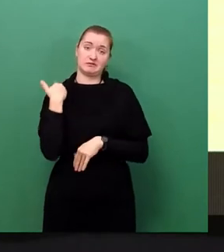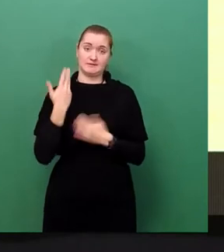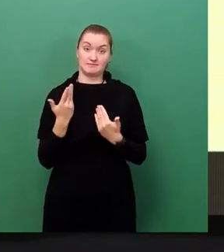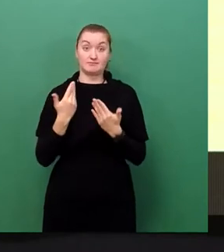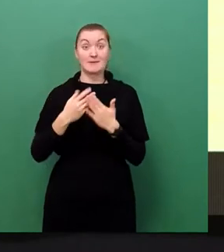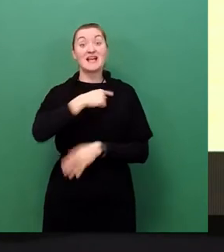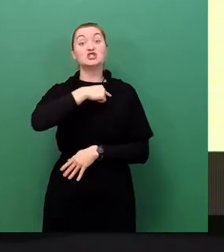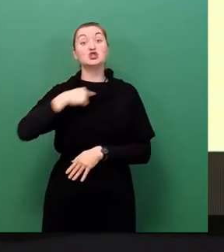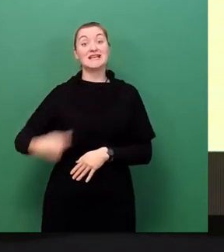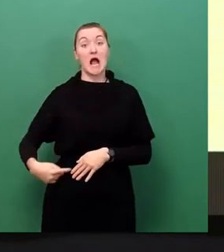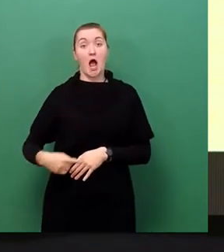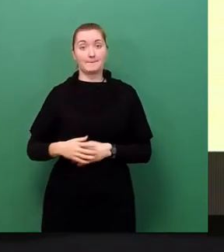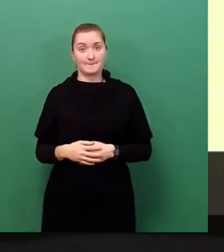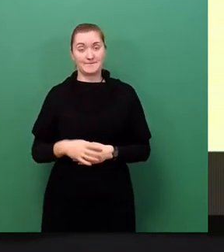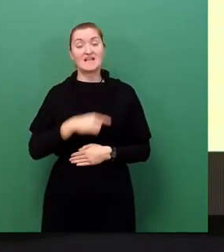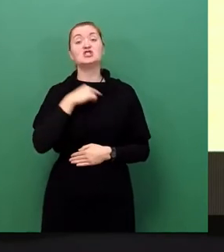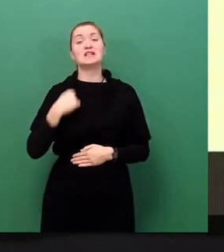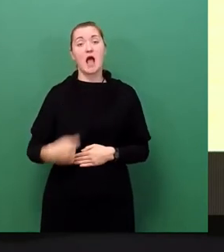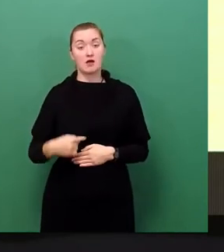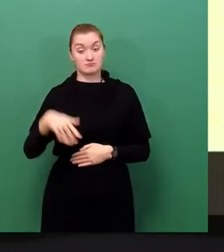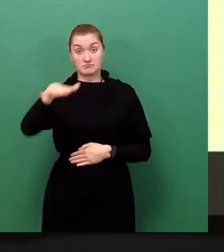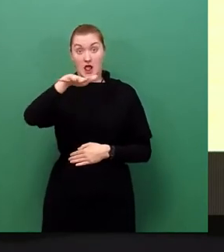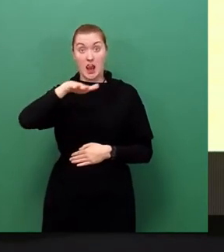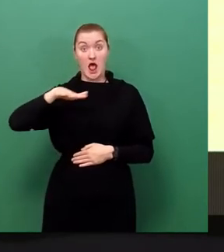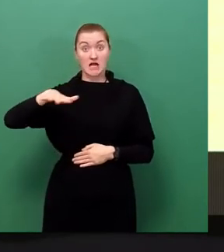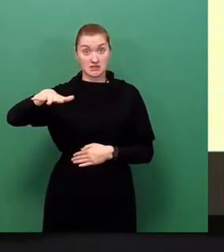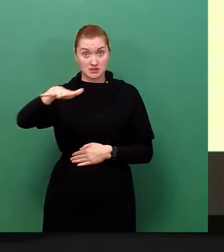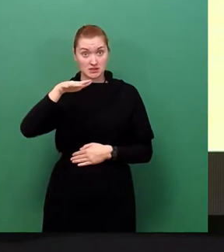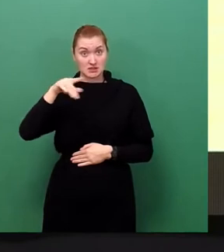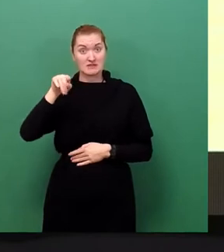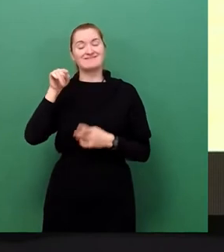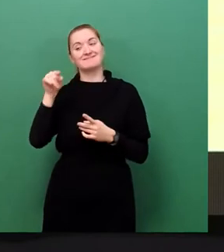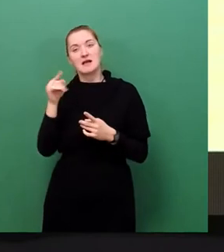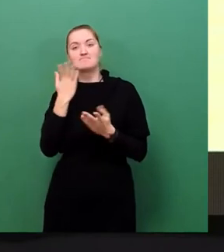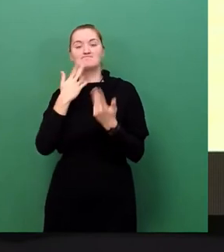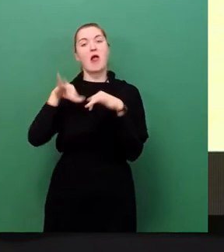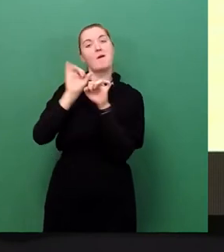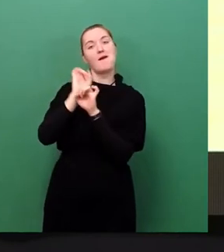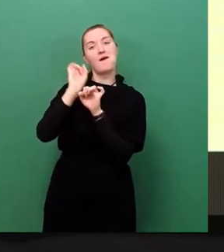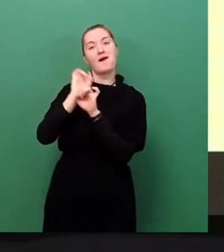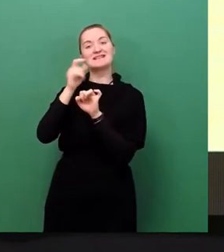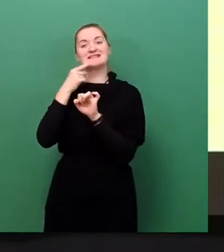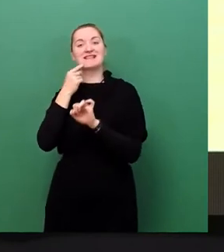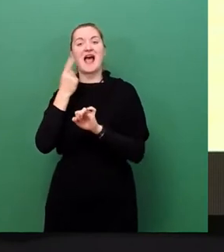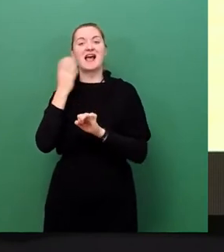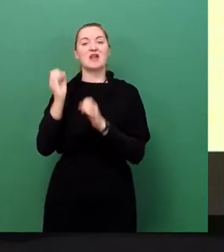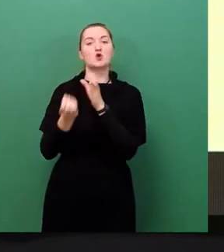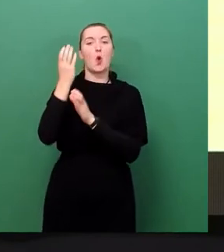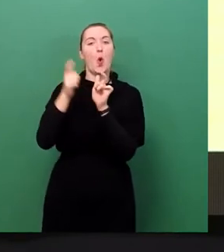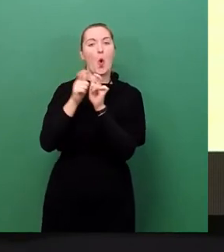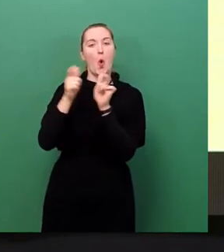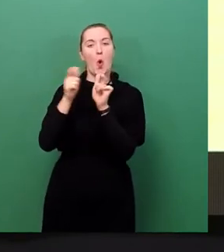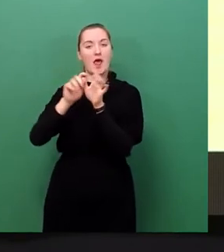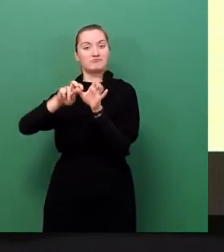in China, einem Land, was zumindest auf der Propagandaschiene den Kohleausstieg feiert, erleben wir gerade, was